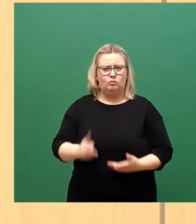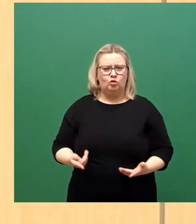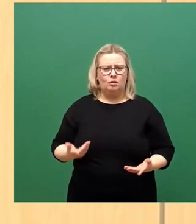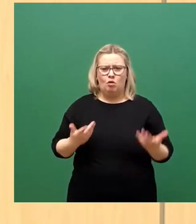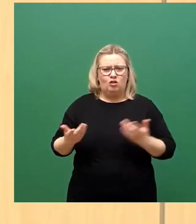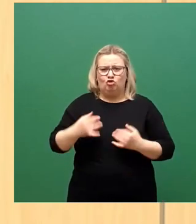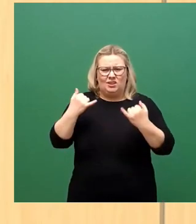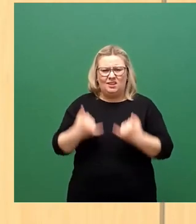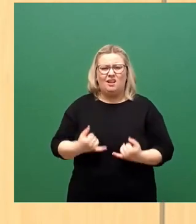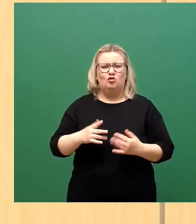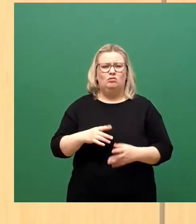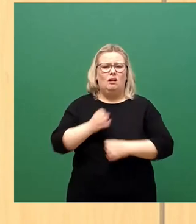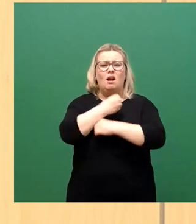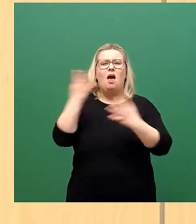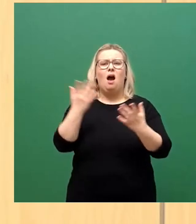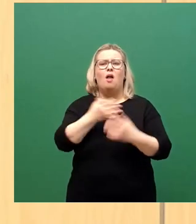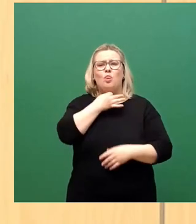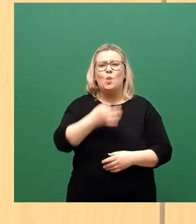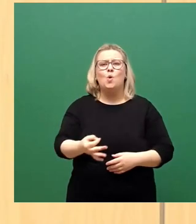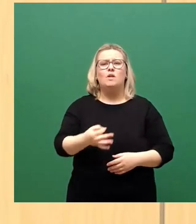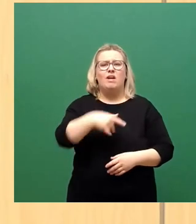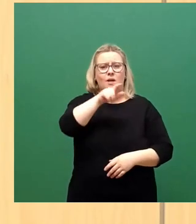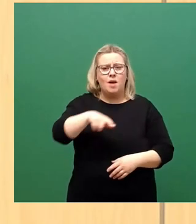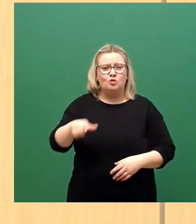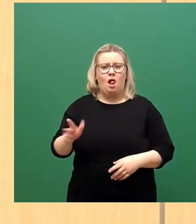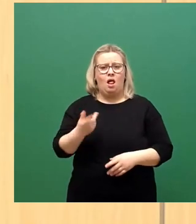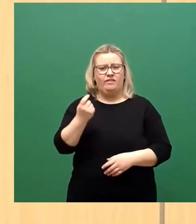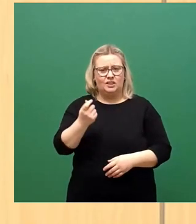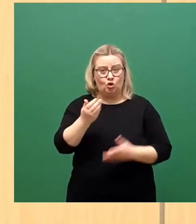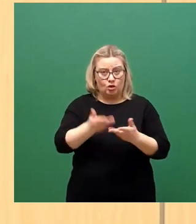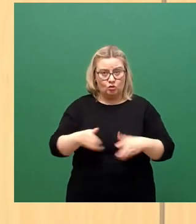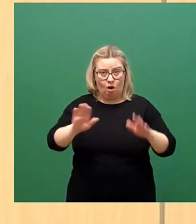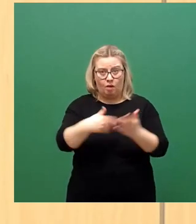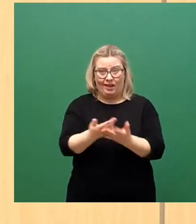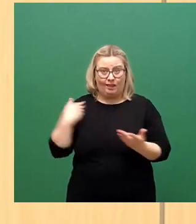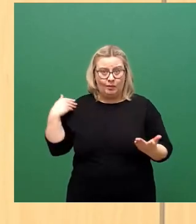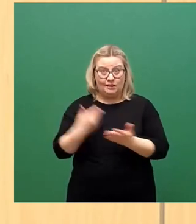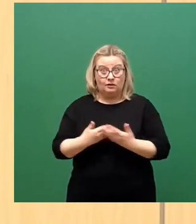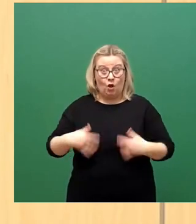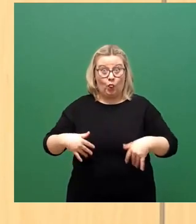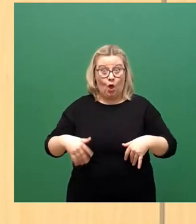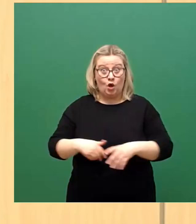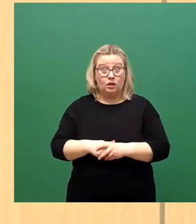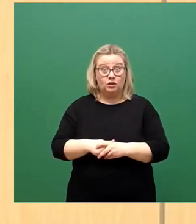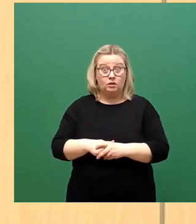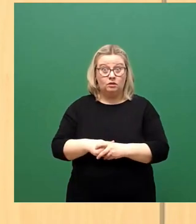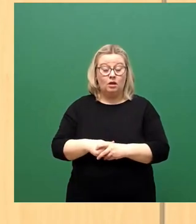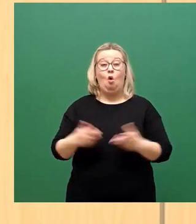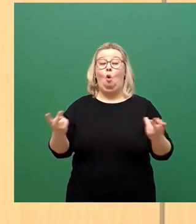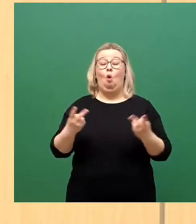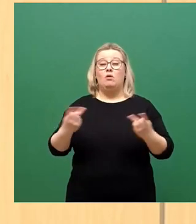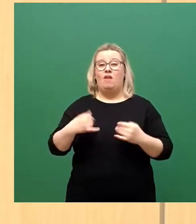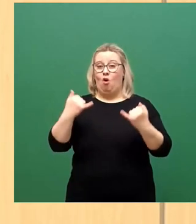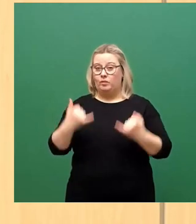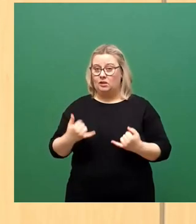jetzt alle notwendigen personellen und finanziellen Ressourcen innerhalb der Stadtverwaltung bereit? Oder warum soll denn der